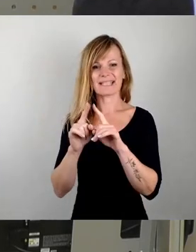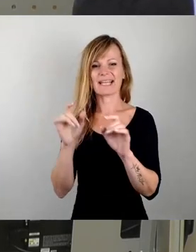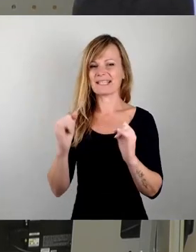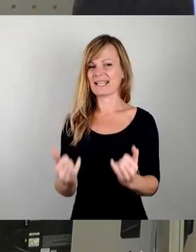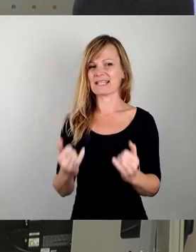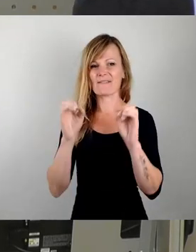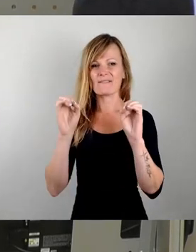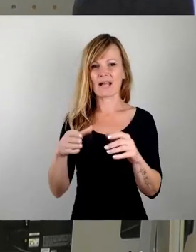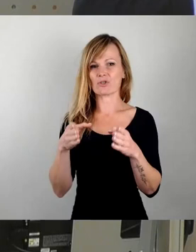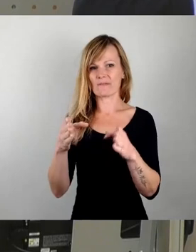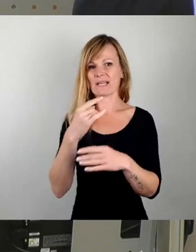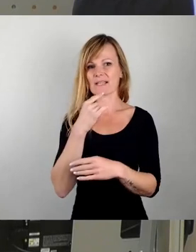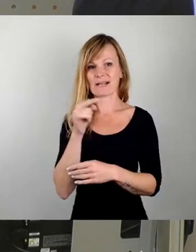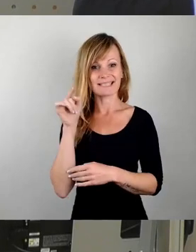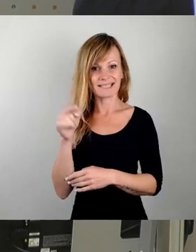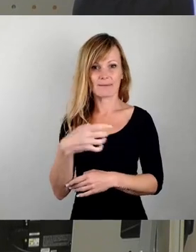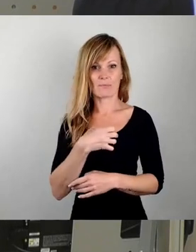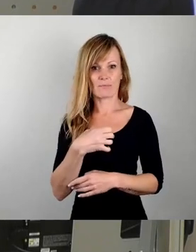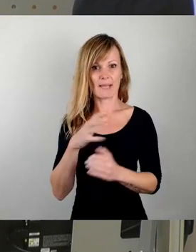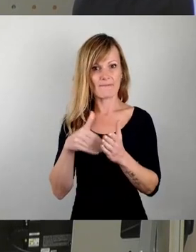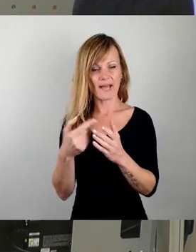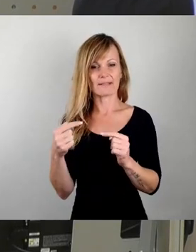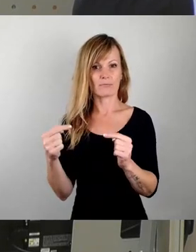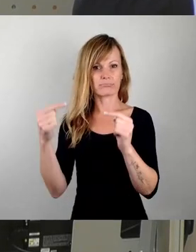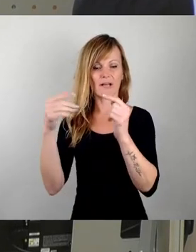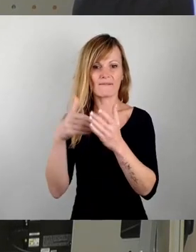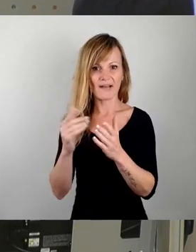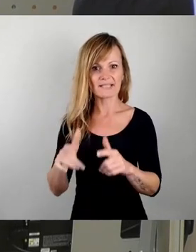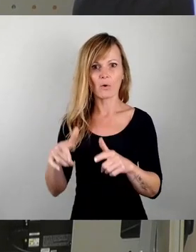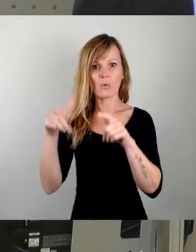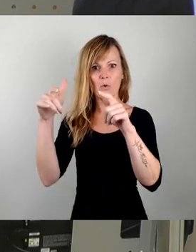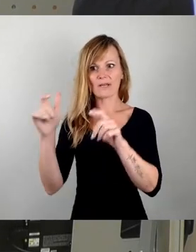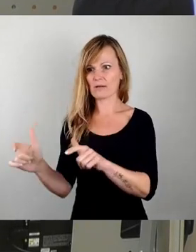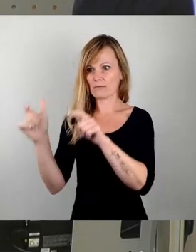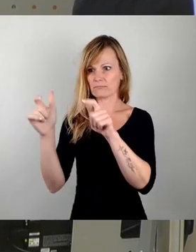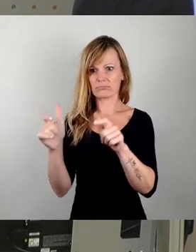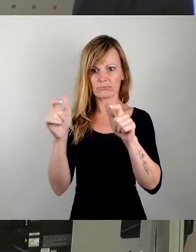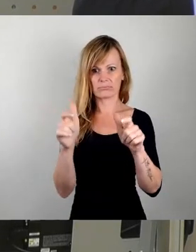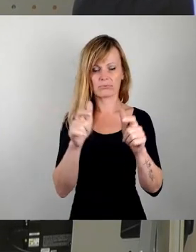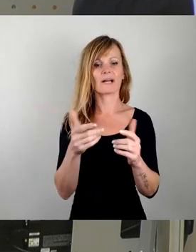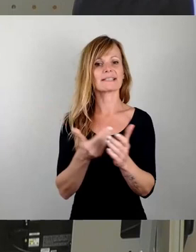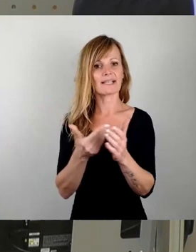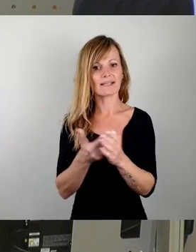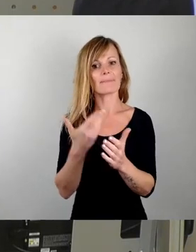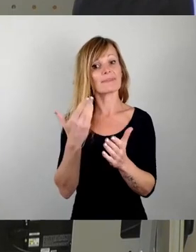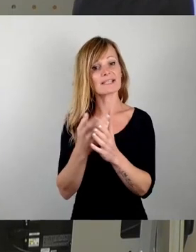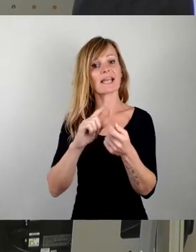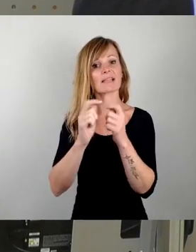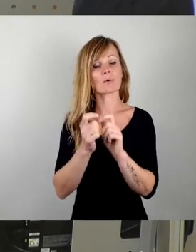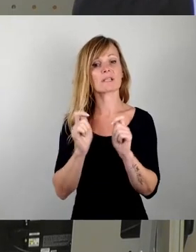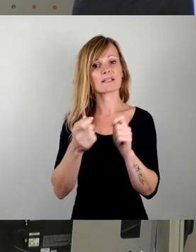dass wir jetzt dieses Problem noch weiter schüren und noch weitere Hochhäuser daneben entstehen lassen. Deswegen halten wir den Änderungsantrag von den Linken